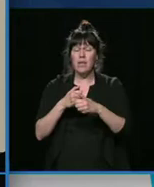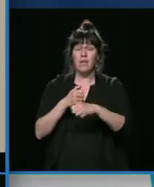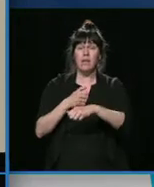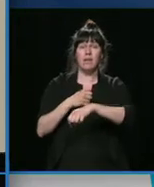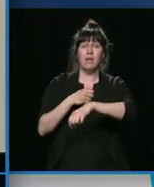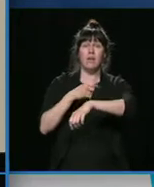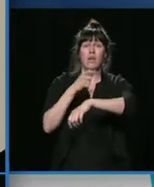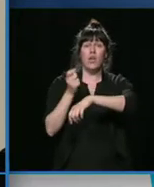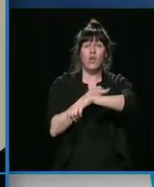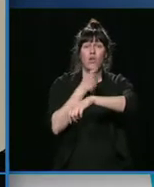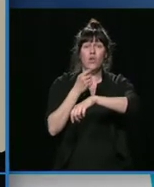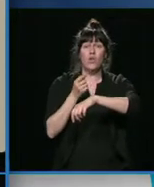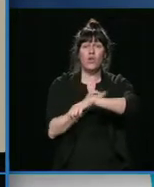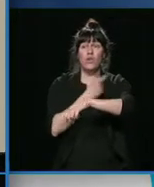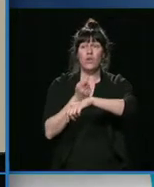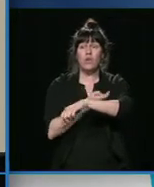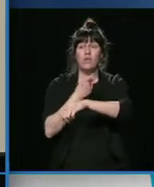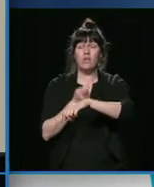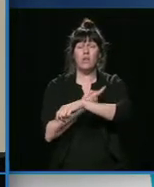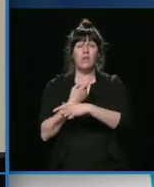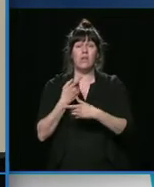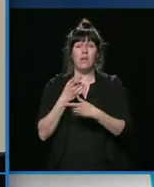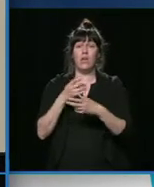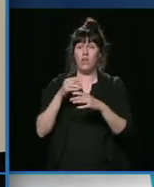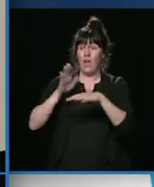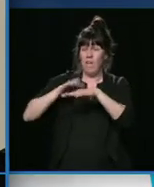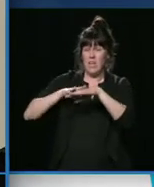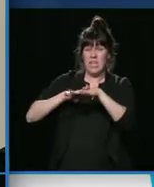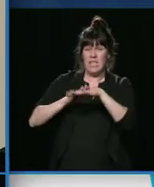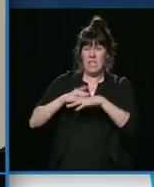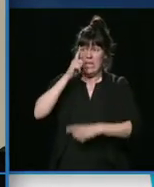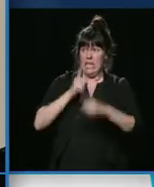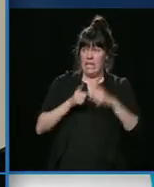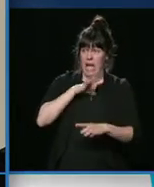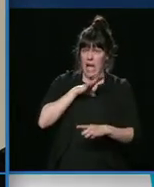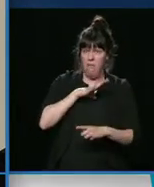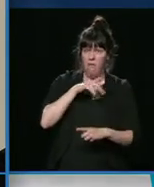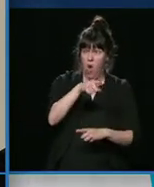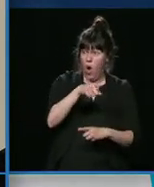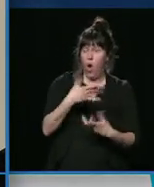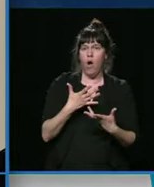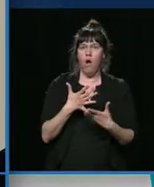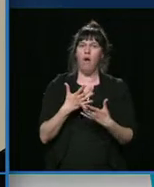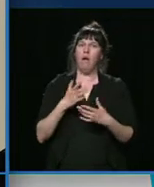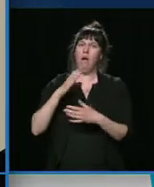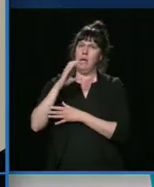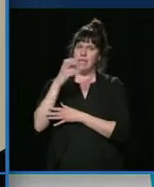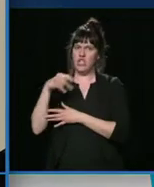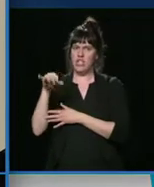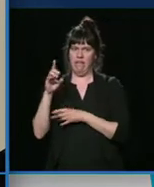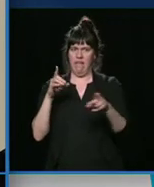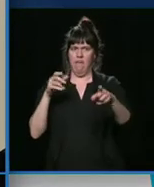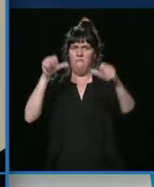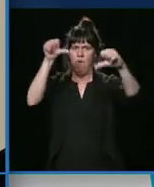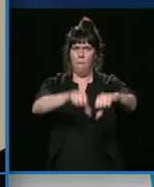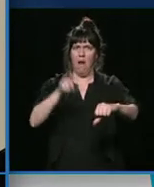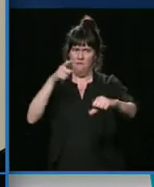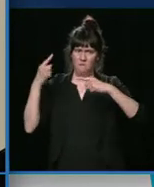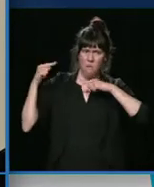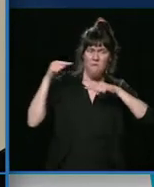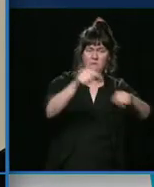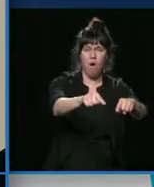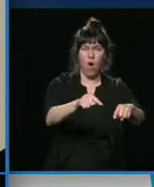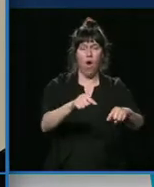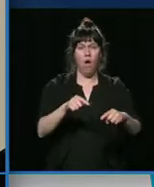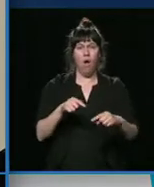déserté. Sans aucune hésitation, le Dr Larande débarque au CHSLD pour prêter main-forte. La situation est tellement grave qu'elle appelle